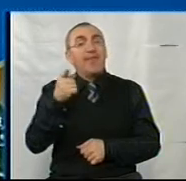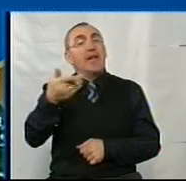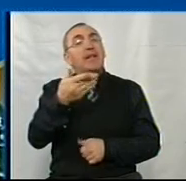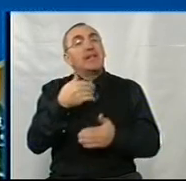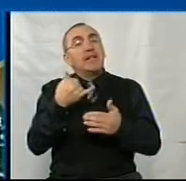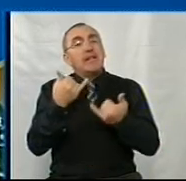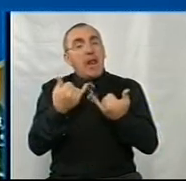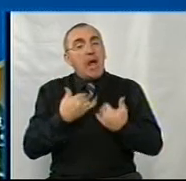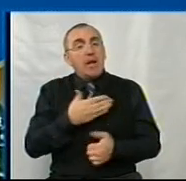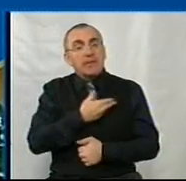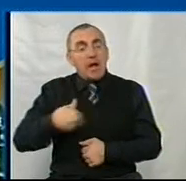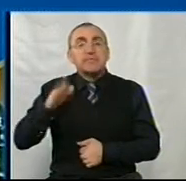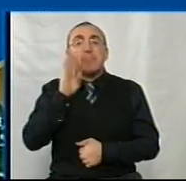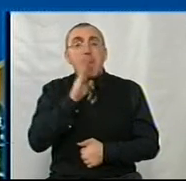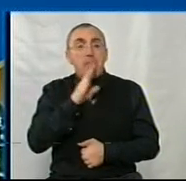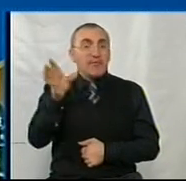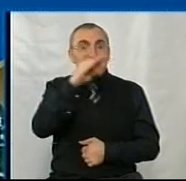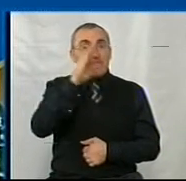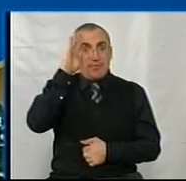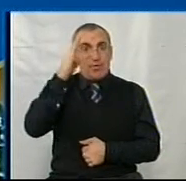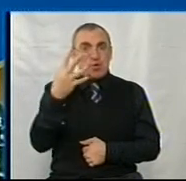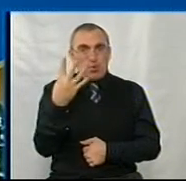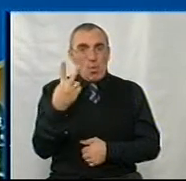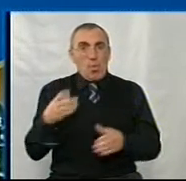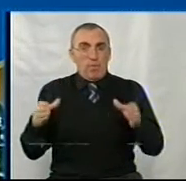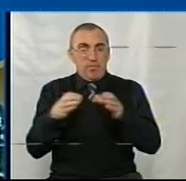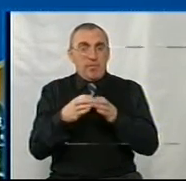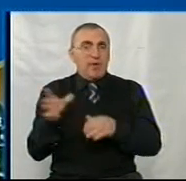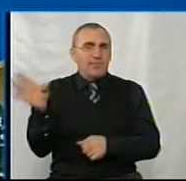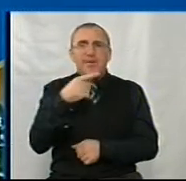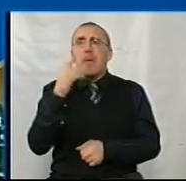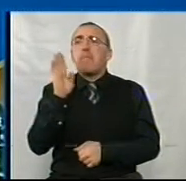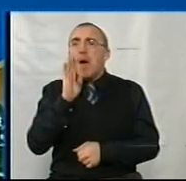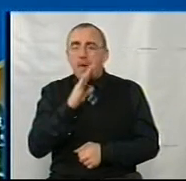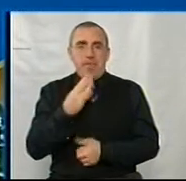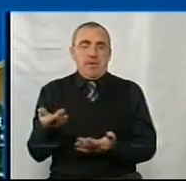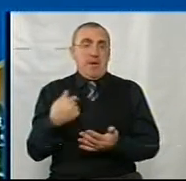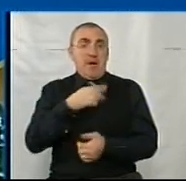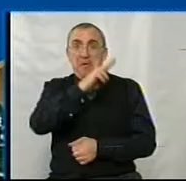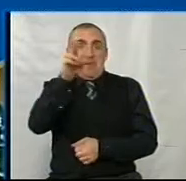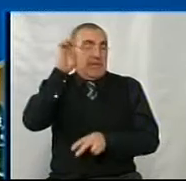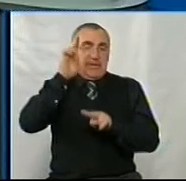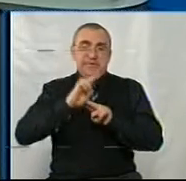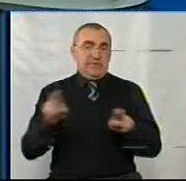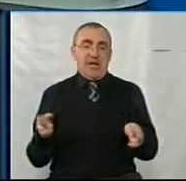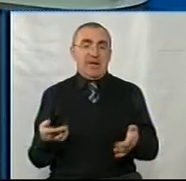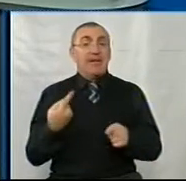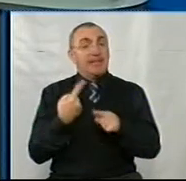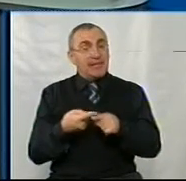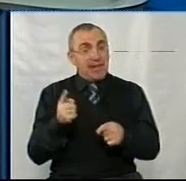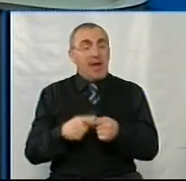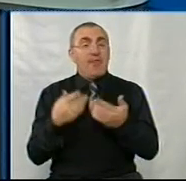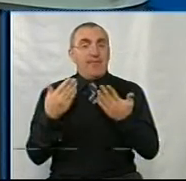для нас мама. І там всі хлопці були, 42-ї, і вони всі казали мама, а я їх нікого не знала. Ось так